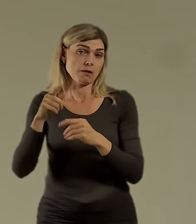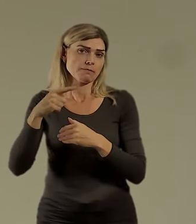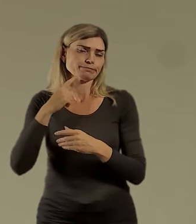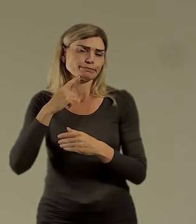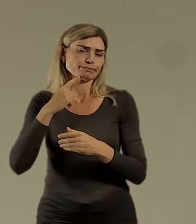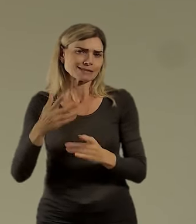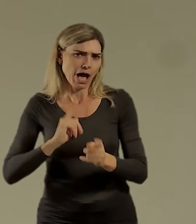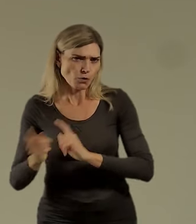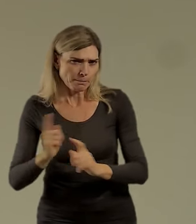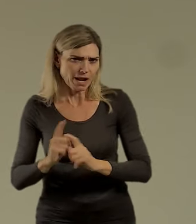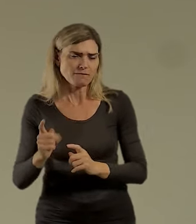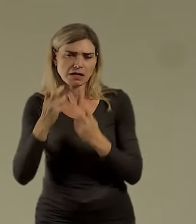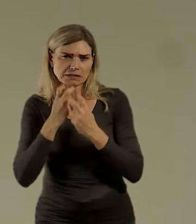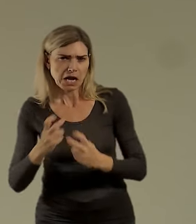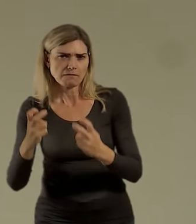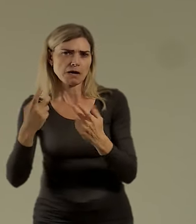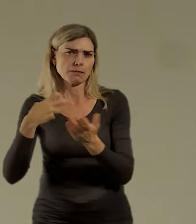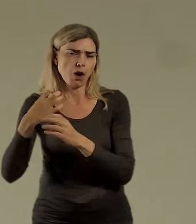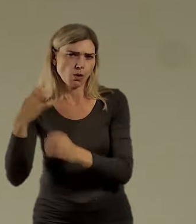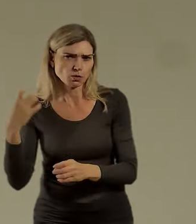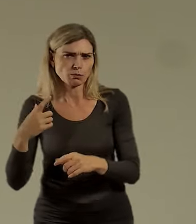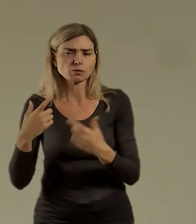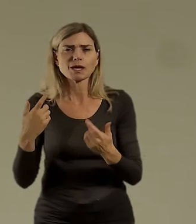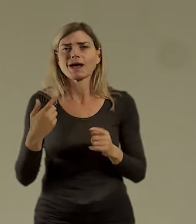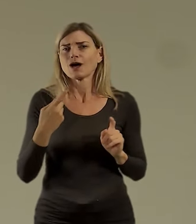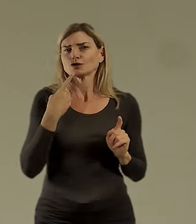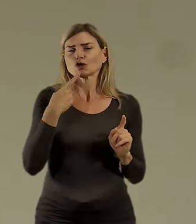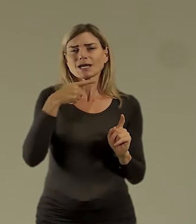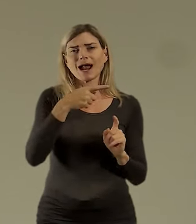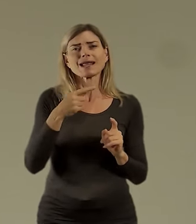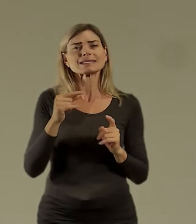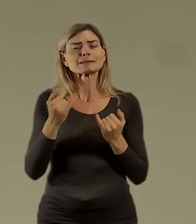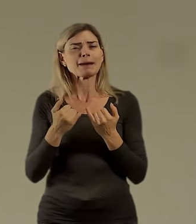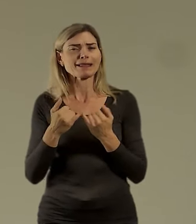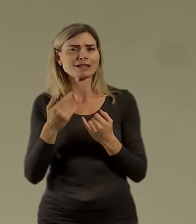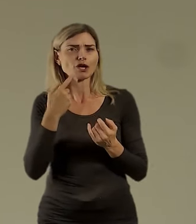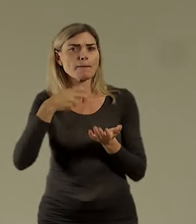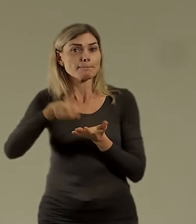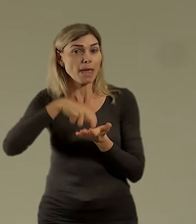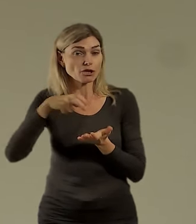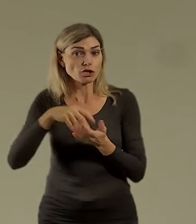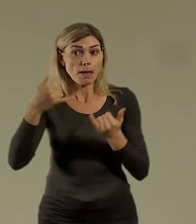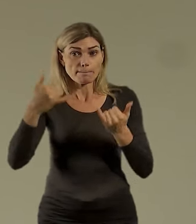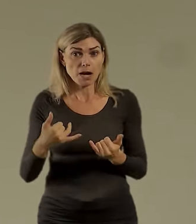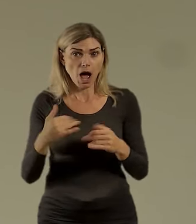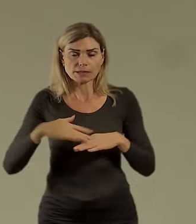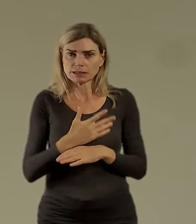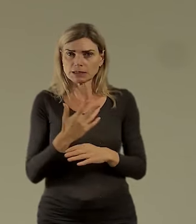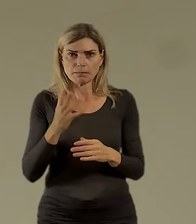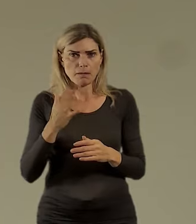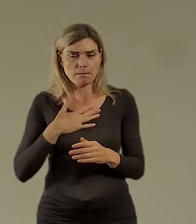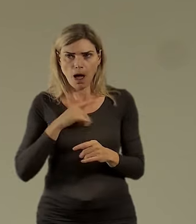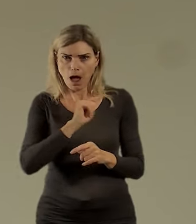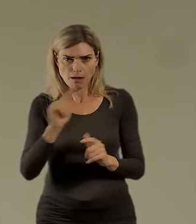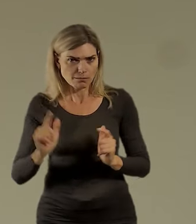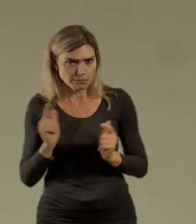zde některý model split v té pěší chůzi, to je jako velká hodnota v Praze. To je potřeba se jakoby chránit a je